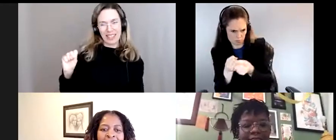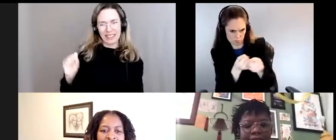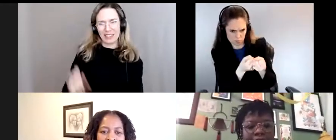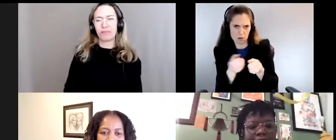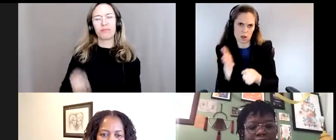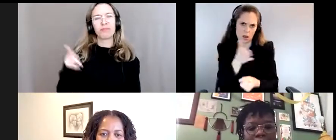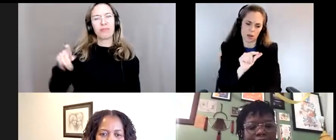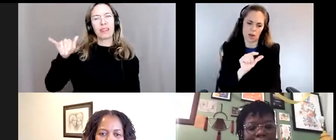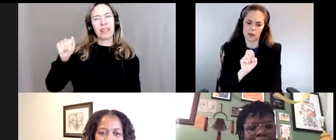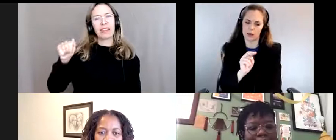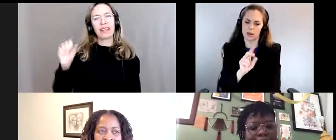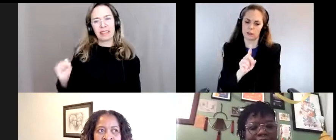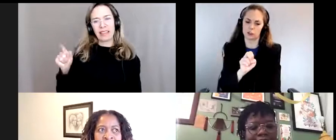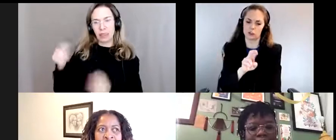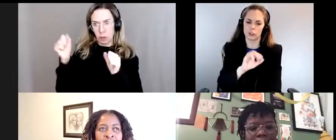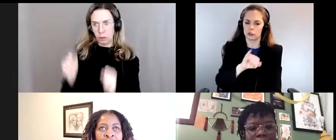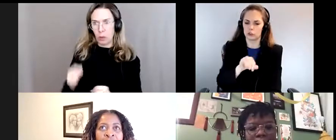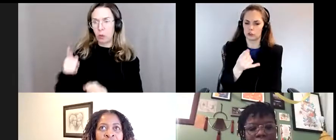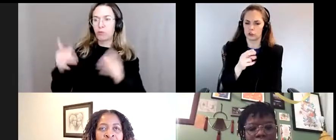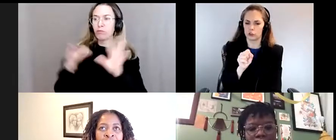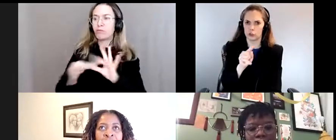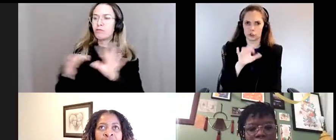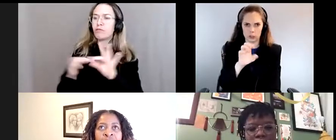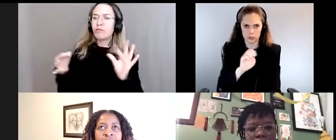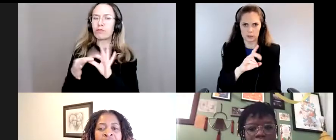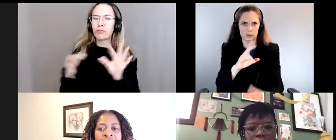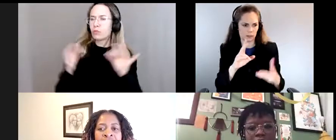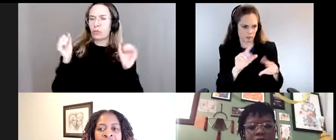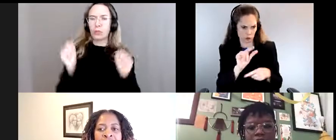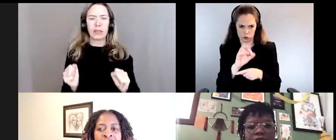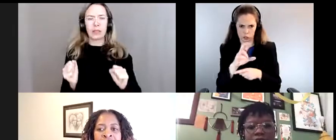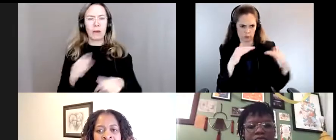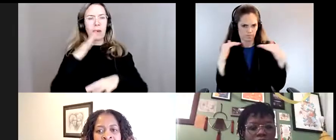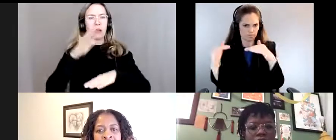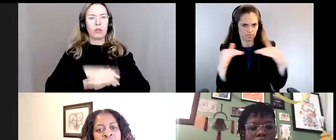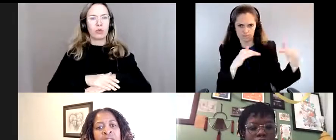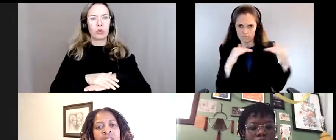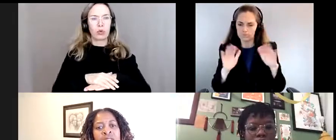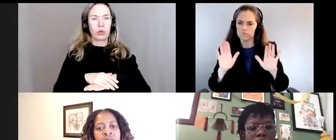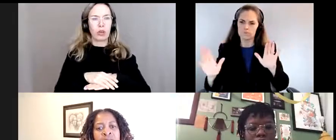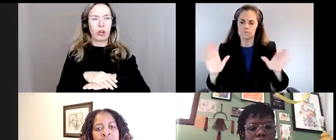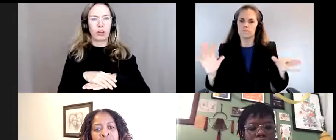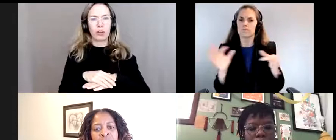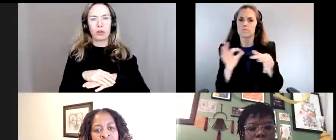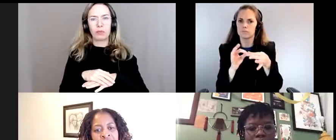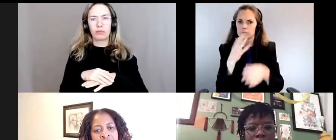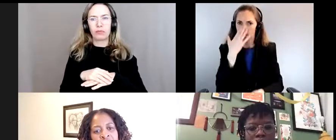Et Yaz, je vais vous demander de prendre un moment pour parler de votre